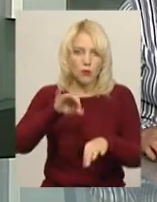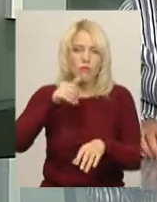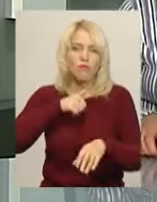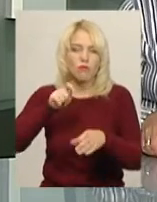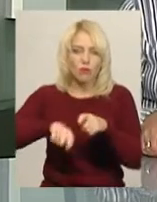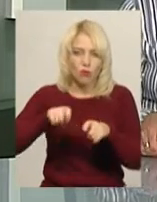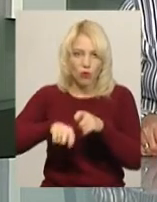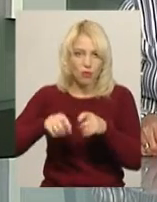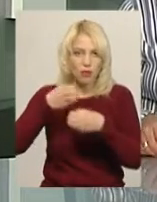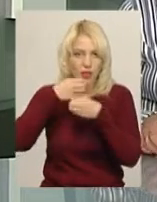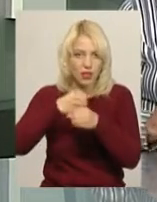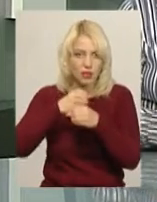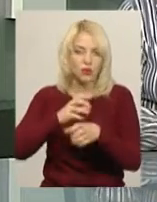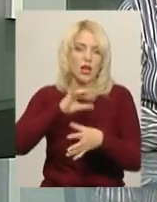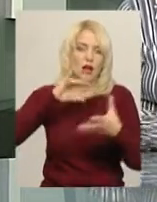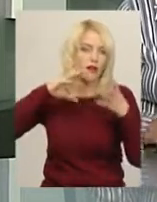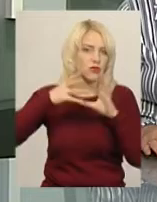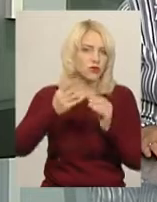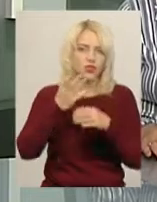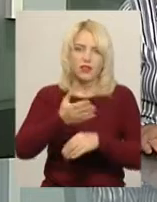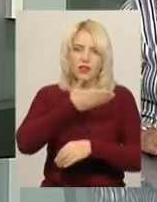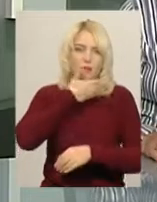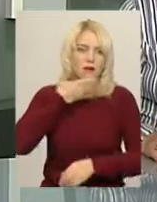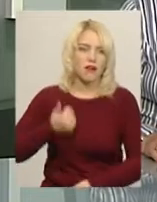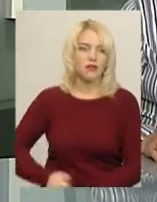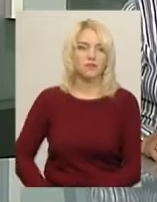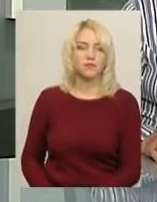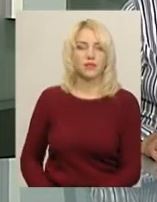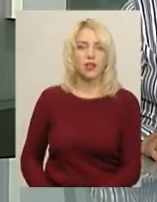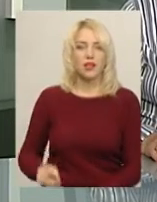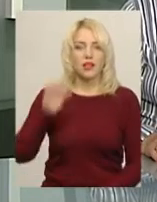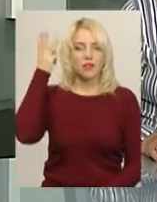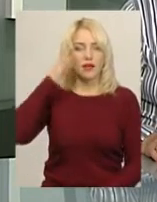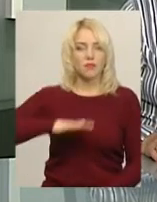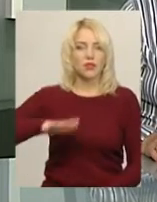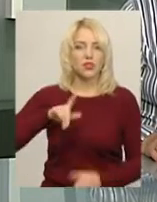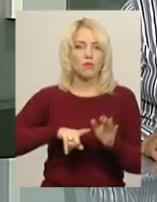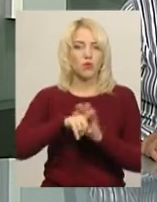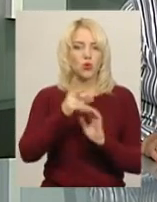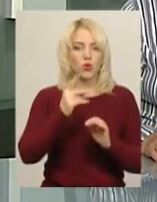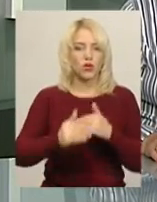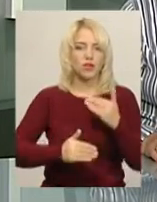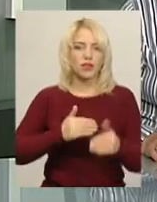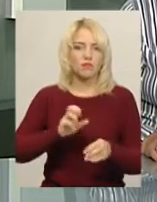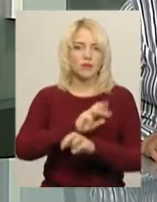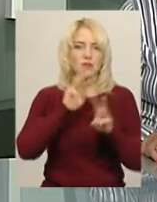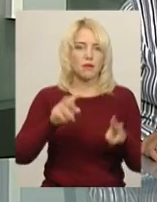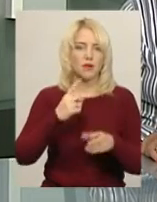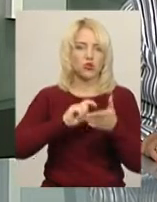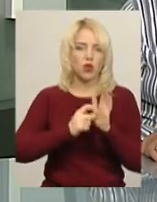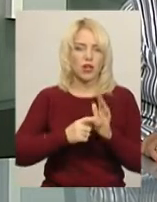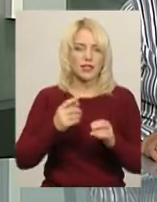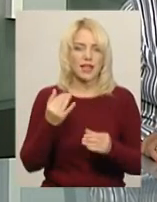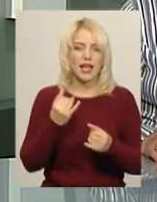води, результатів перевірок поки що немає На Хмельниччині розпочався другий етап забезпечення першокласників